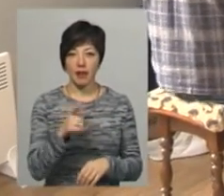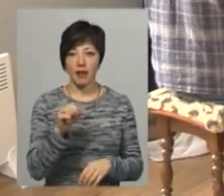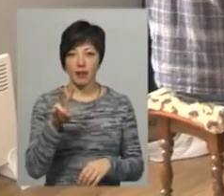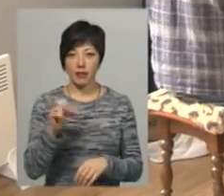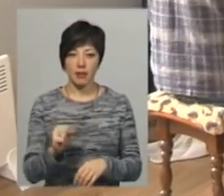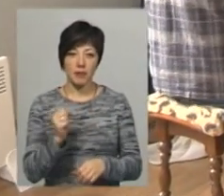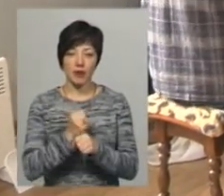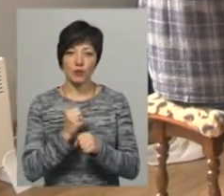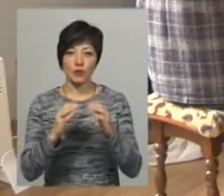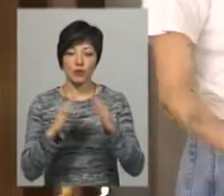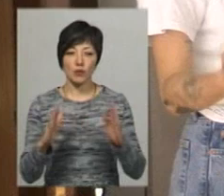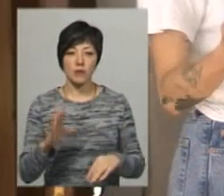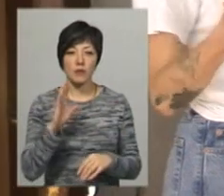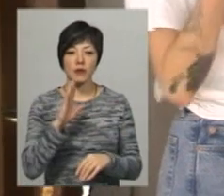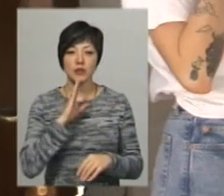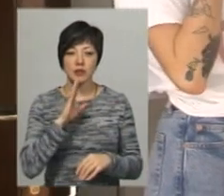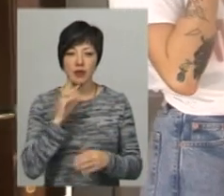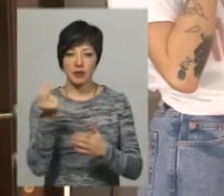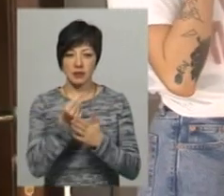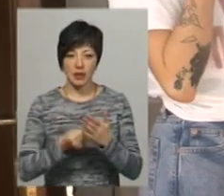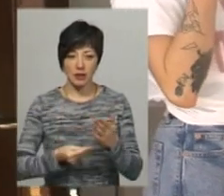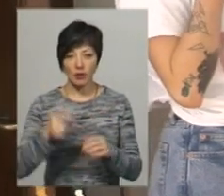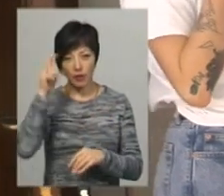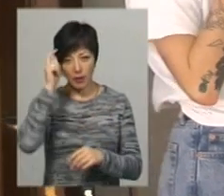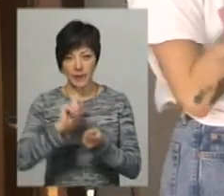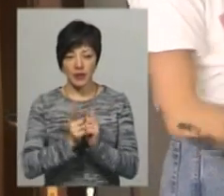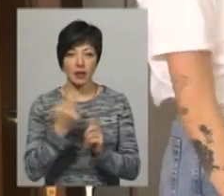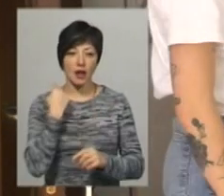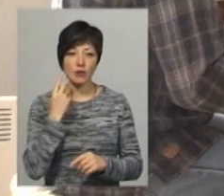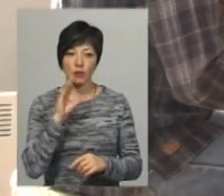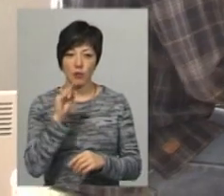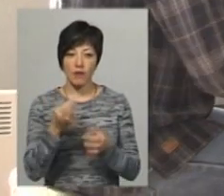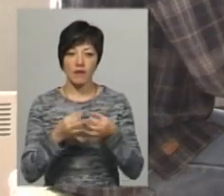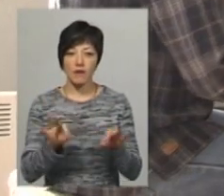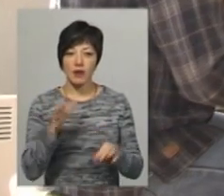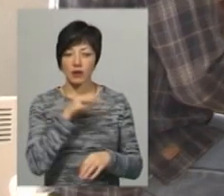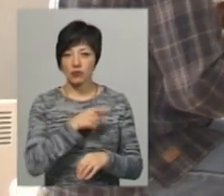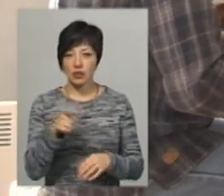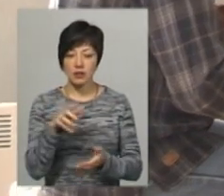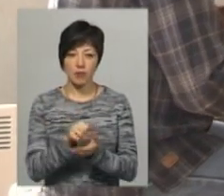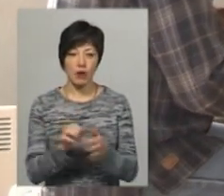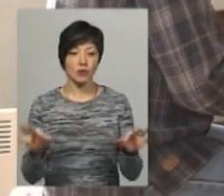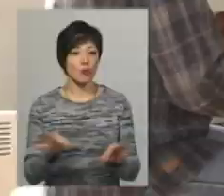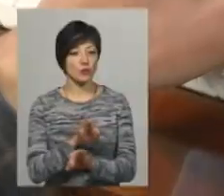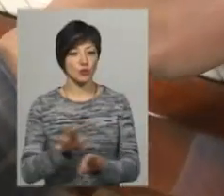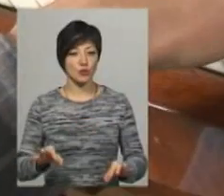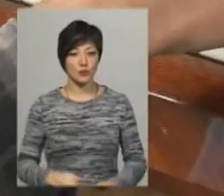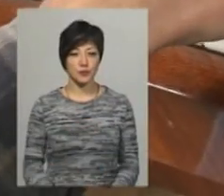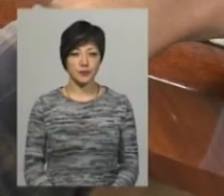часу працюють вдома. Марія – графічний дизайнер, Гена – перекладач з англійської мови. У вільний від роботи час займається музикою.